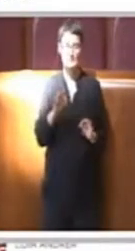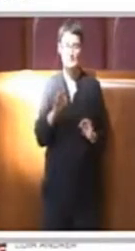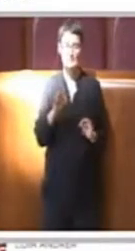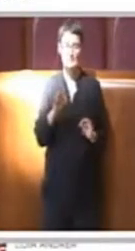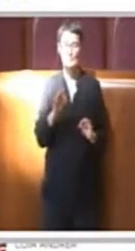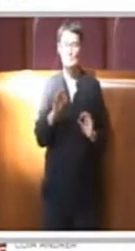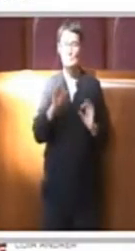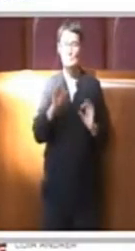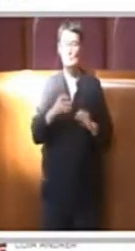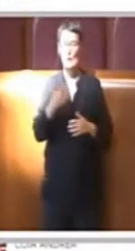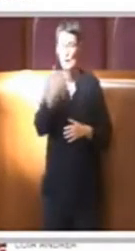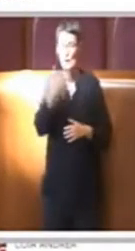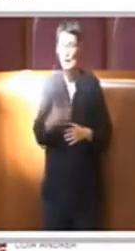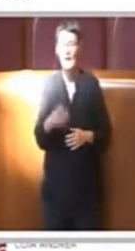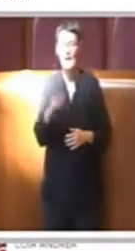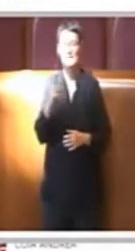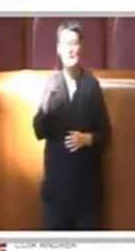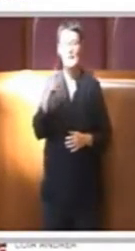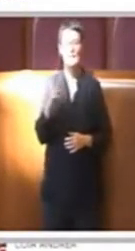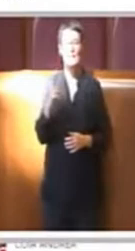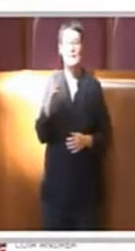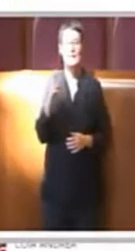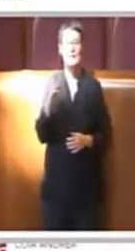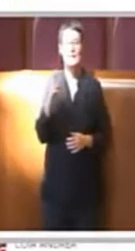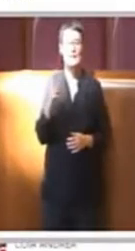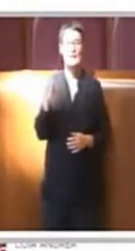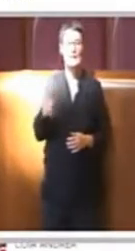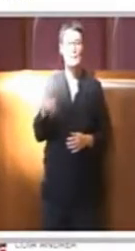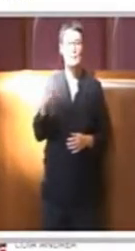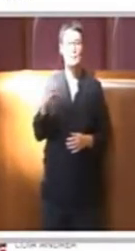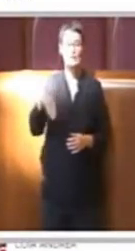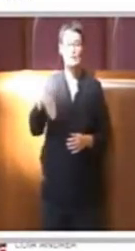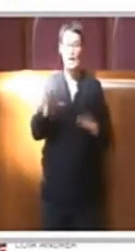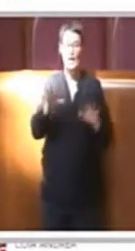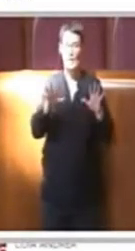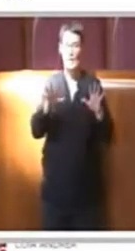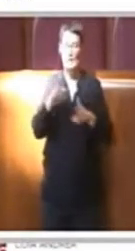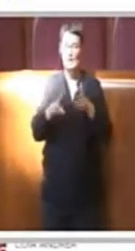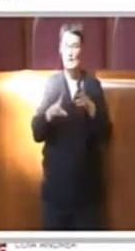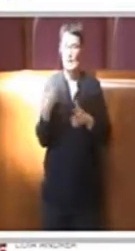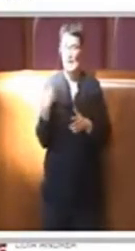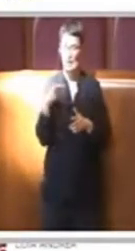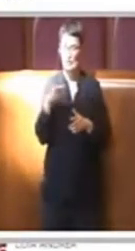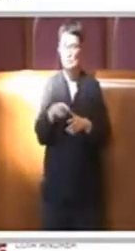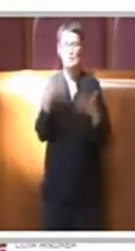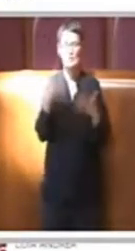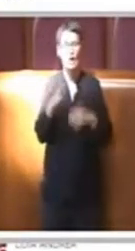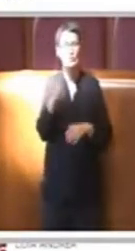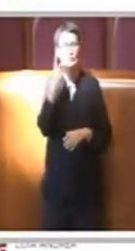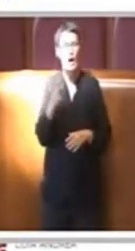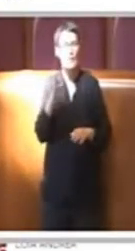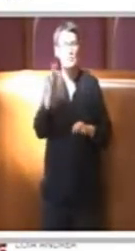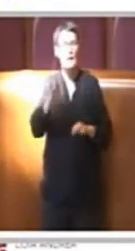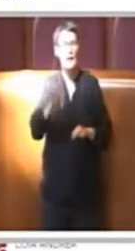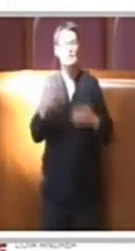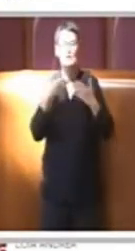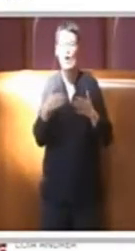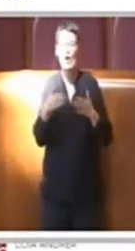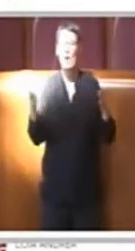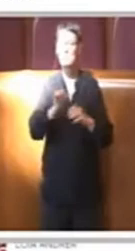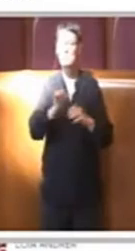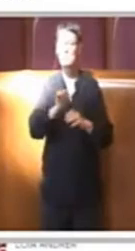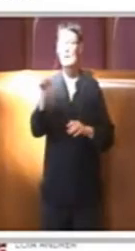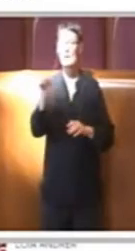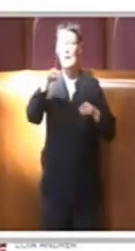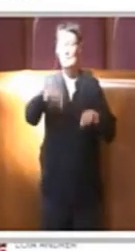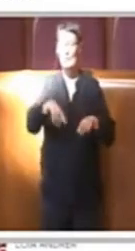DPCM del 10 aprile è stata prevista come prima riapertura tra